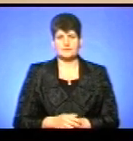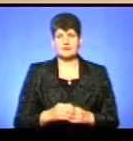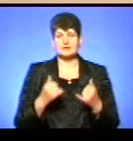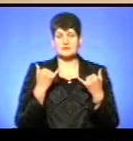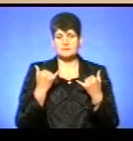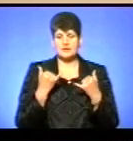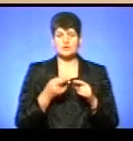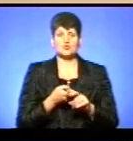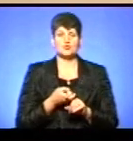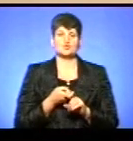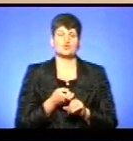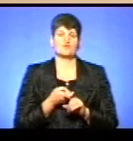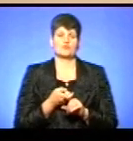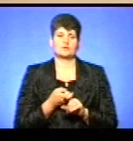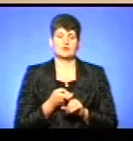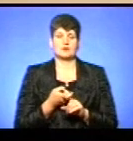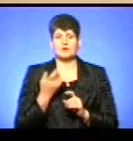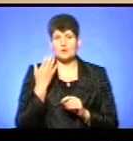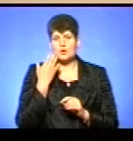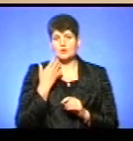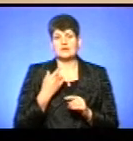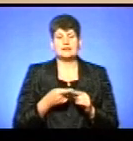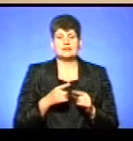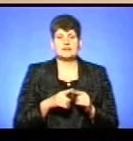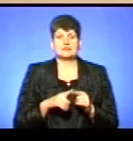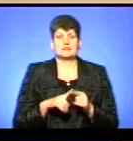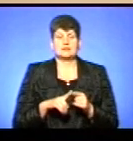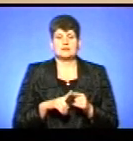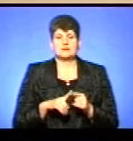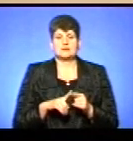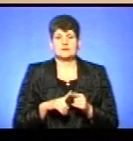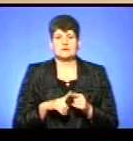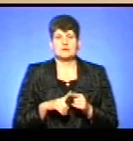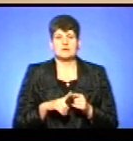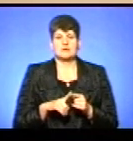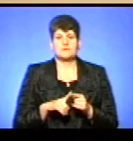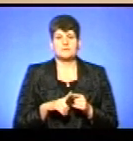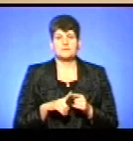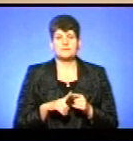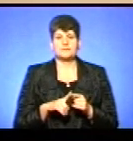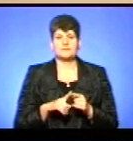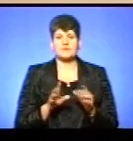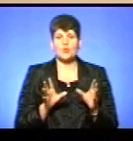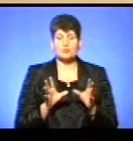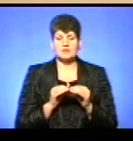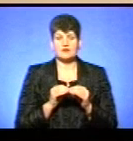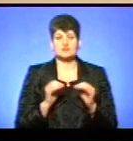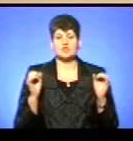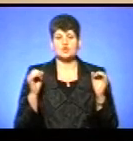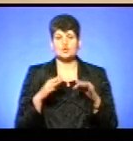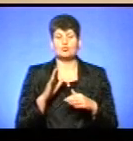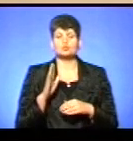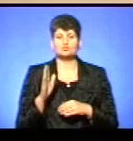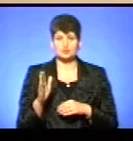стосовно, коли цей об'єднавчий собор буде.